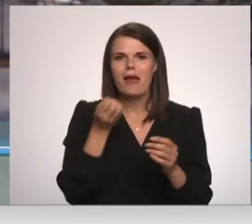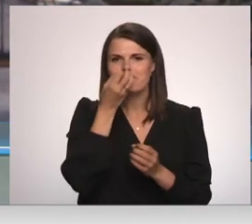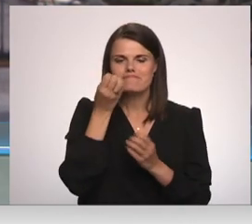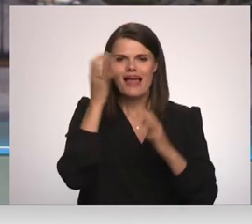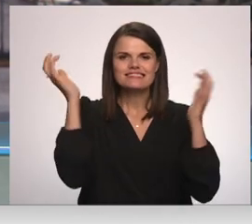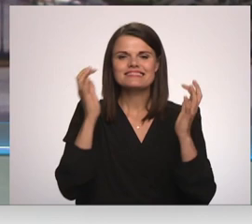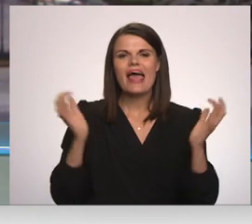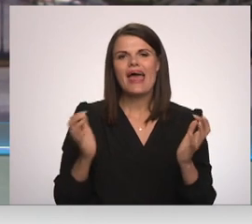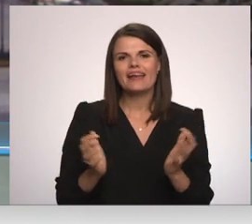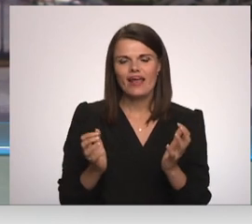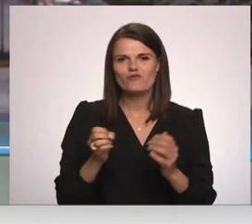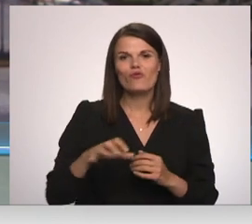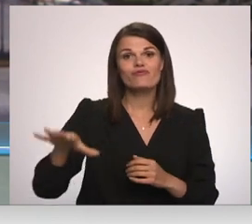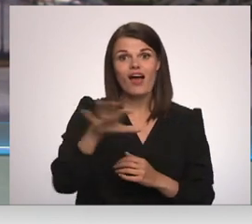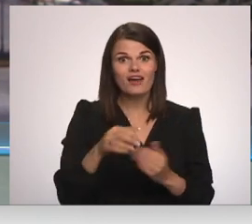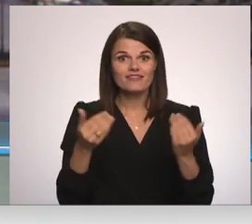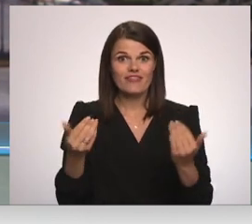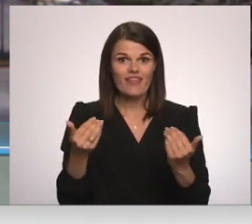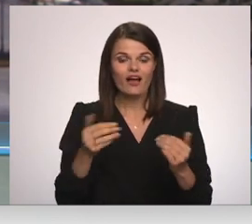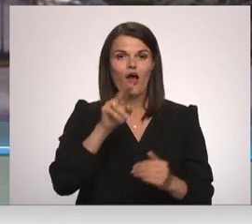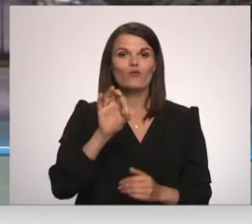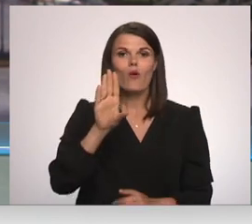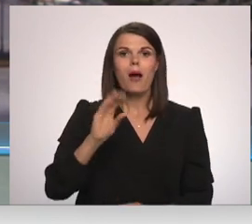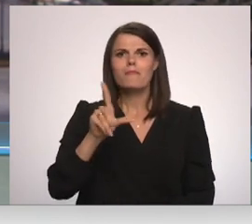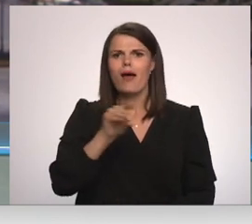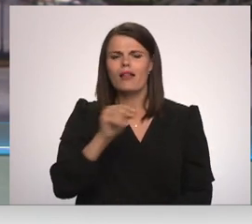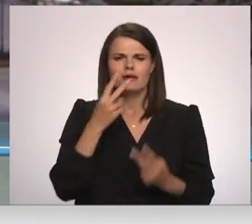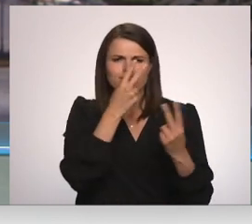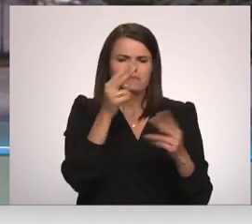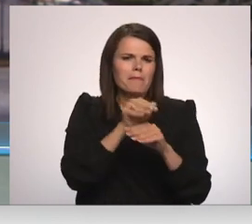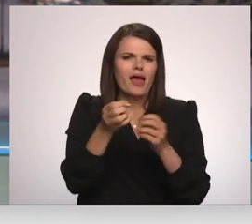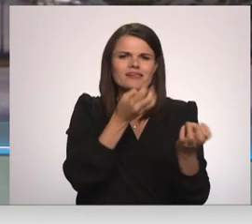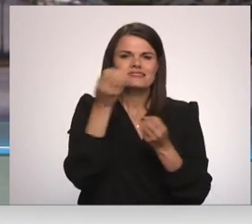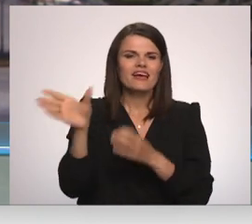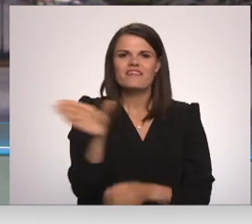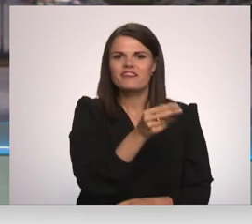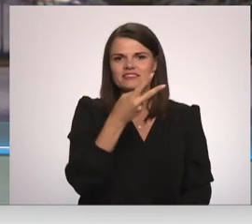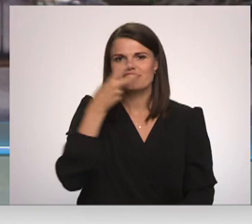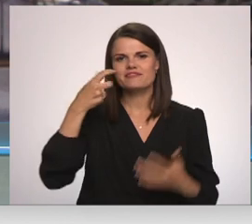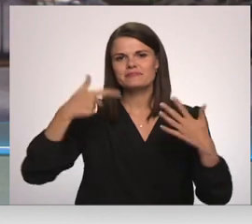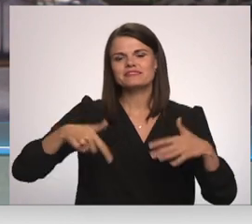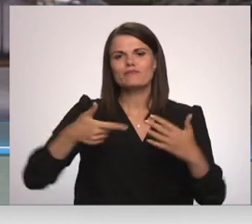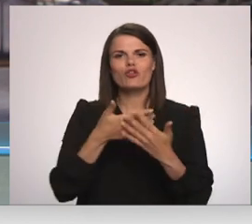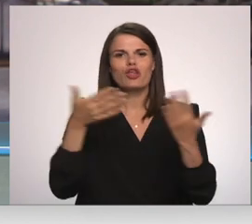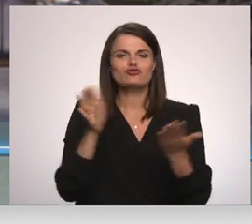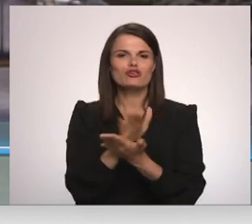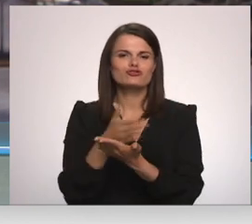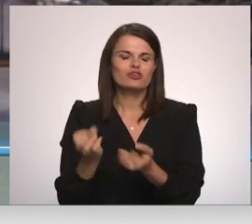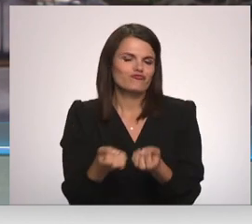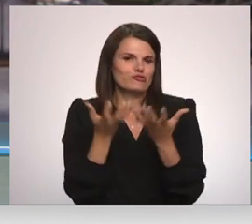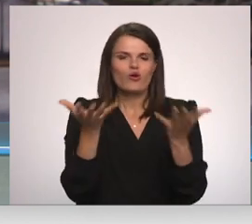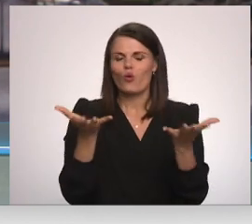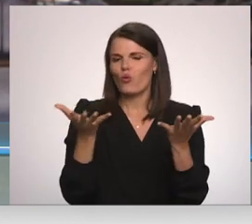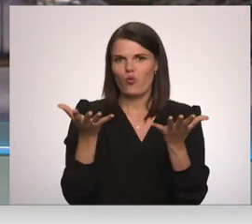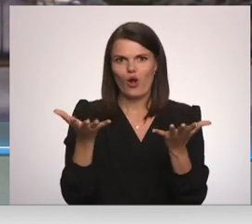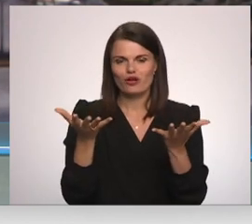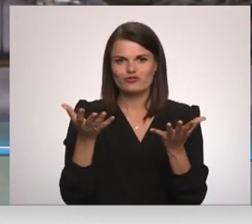dārzā dobelē tieši pašlaik vērojams pilnziets. Un visas 270 dažādās ceriņu šķirnes zied koši,